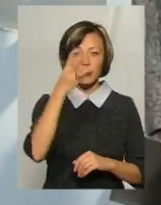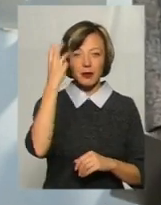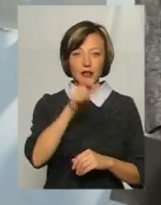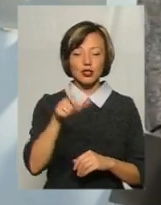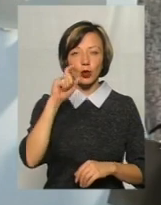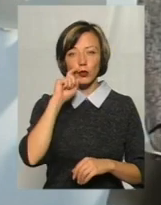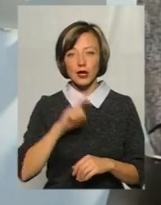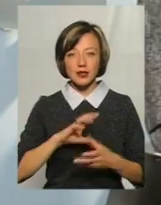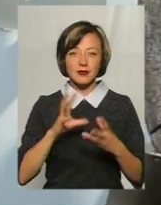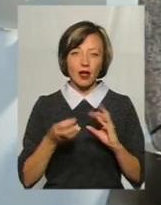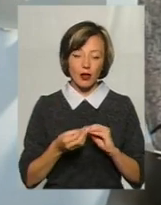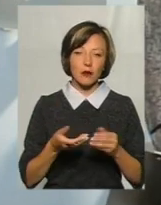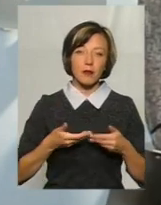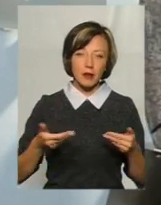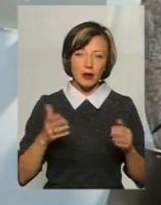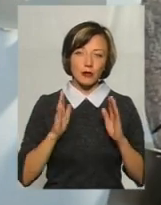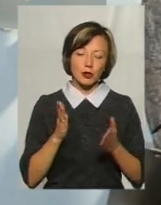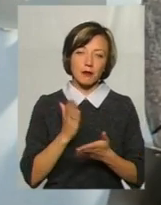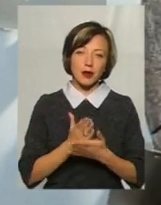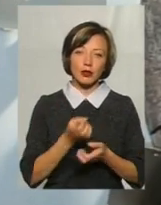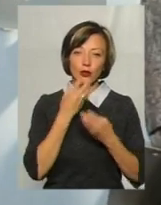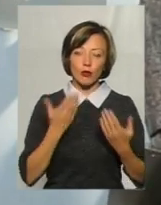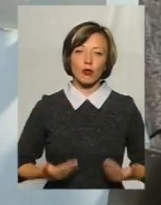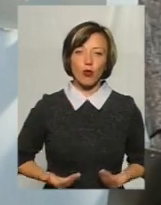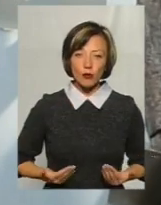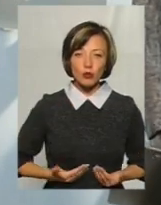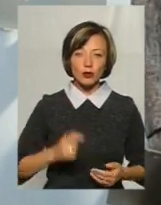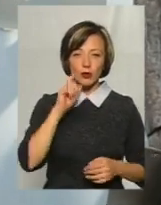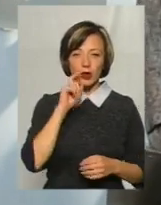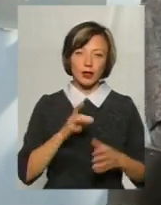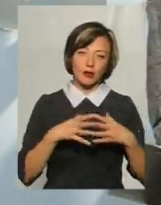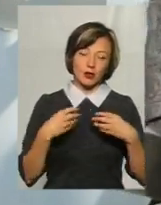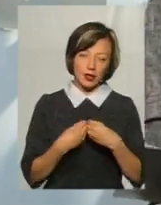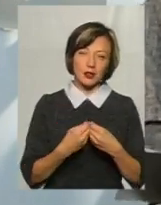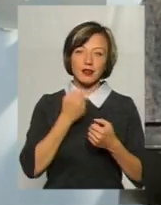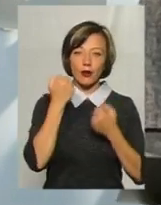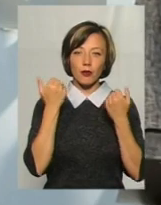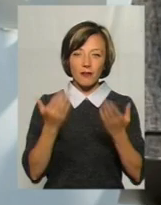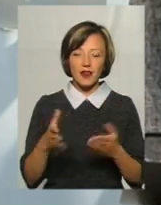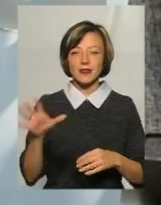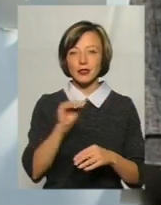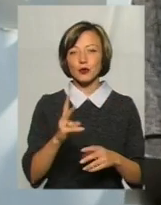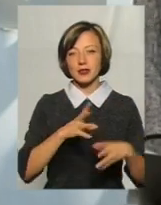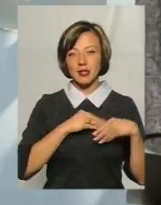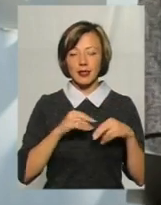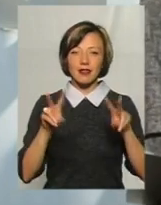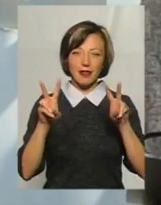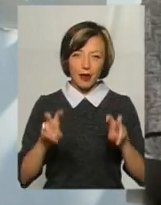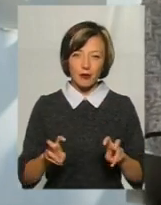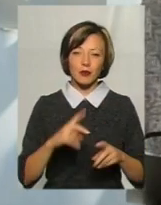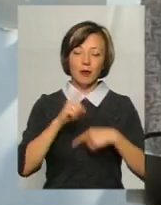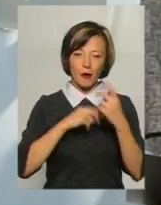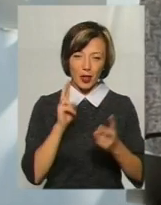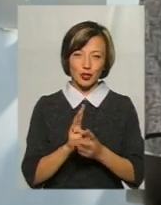українців загалом, і ми від того будемо мати добробут і в країні, і в родині. Дякую вам, дякую всім, хто був з нами. Це була тема.